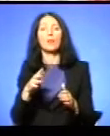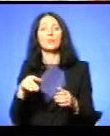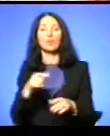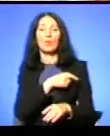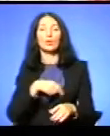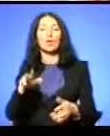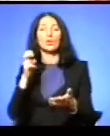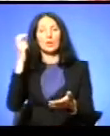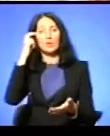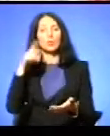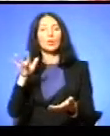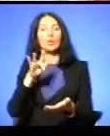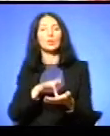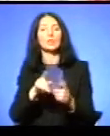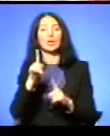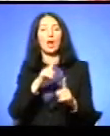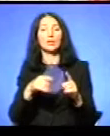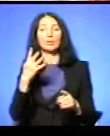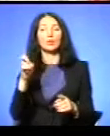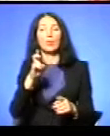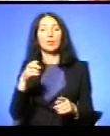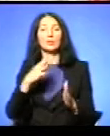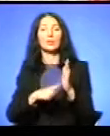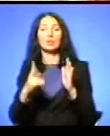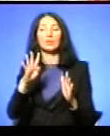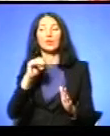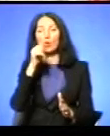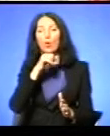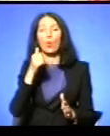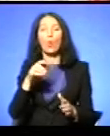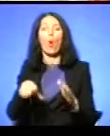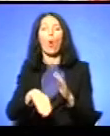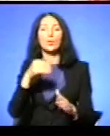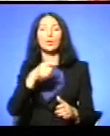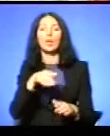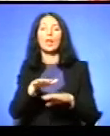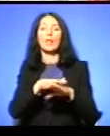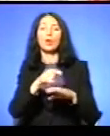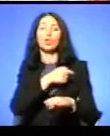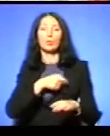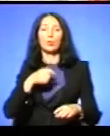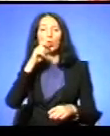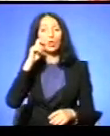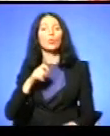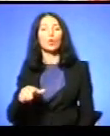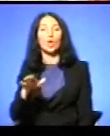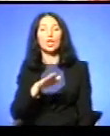Київської міськради 4 березня 1994 року обраний народним депутатом України